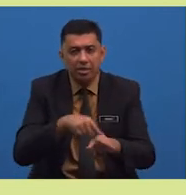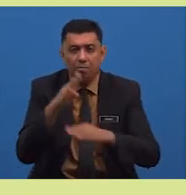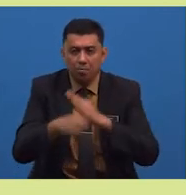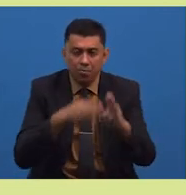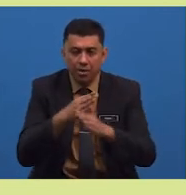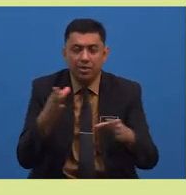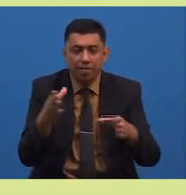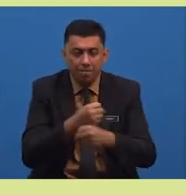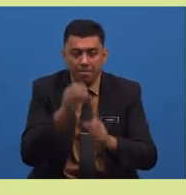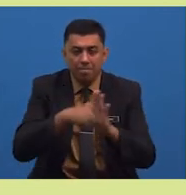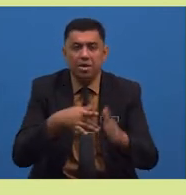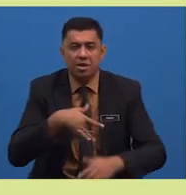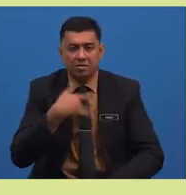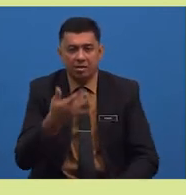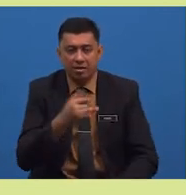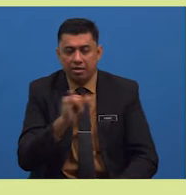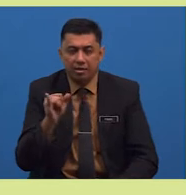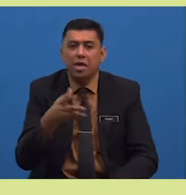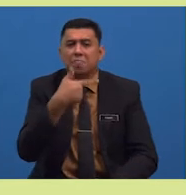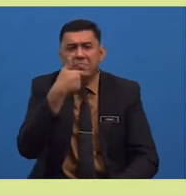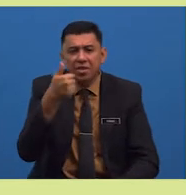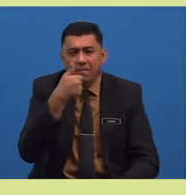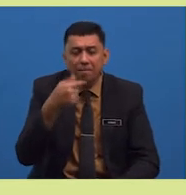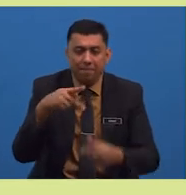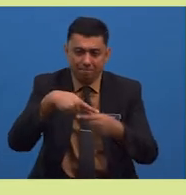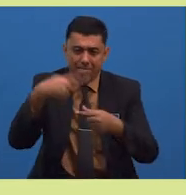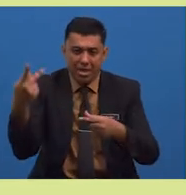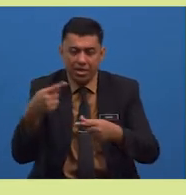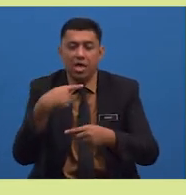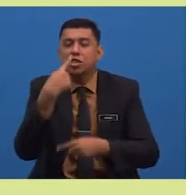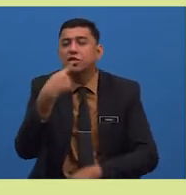dapat merasai keenakan padi tersebut.